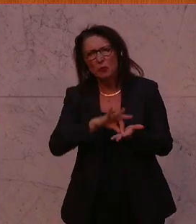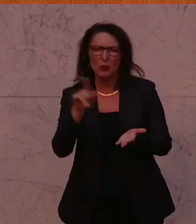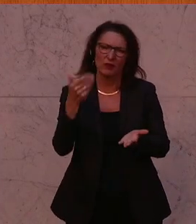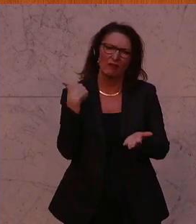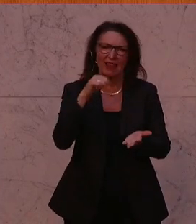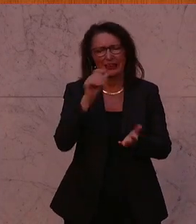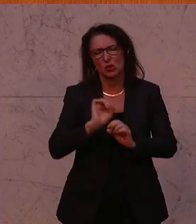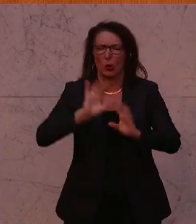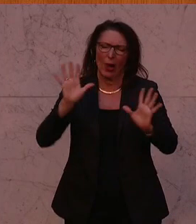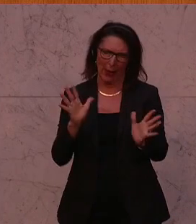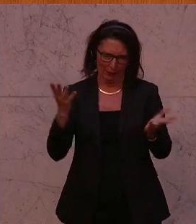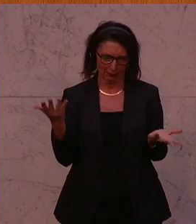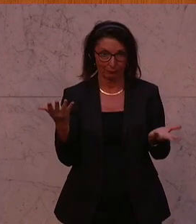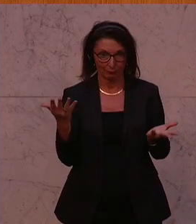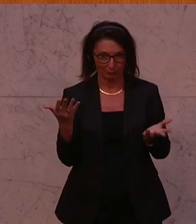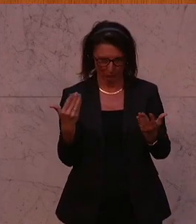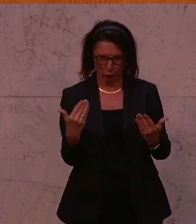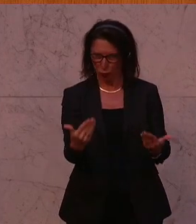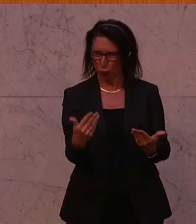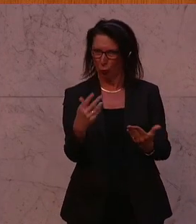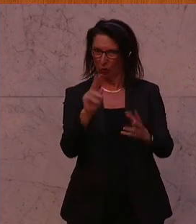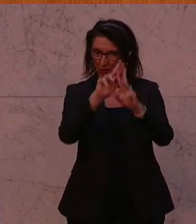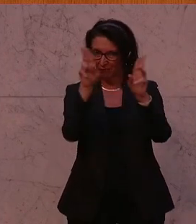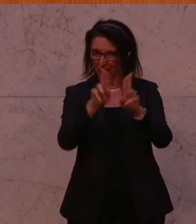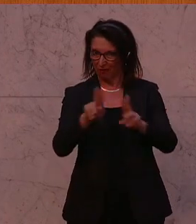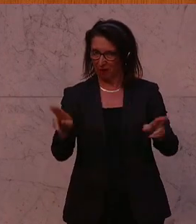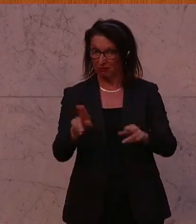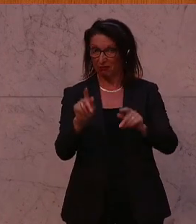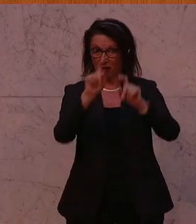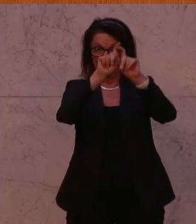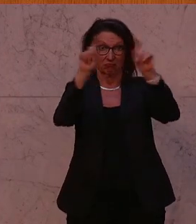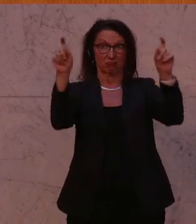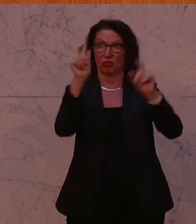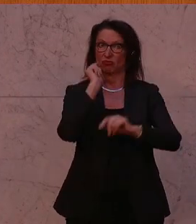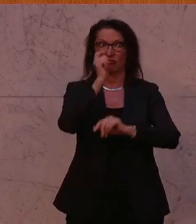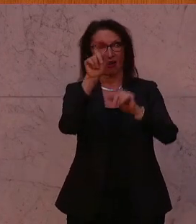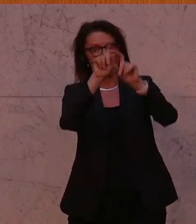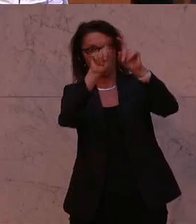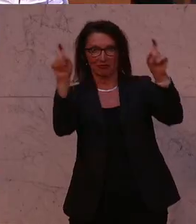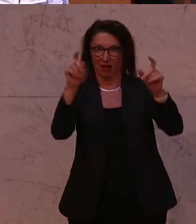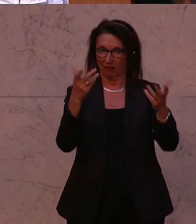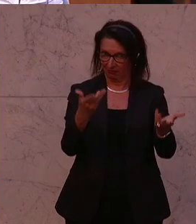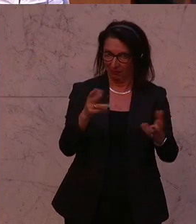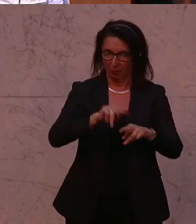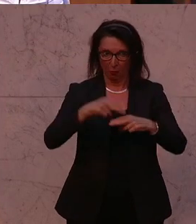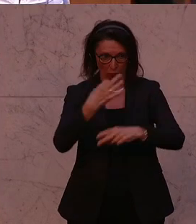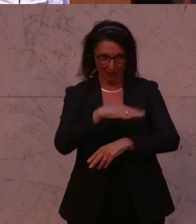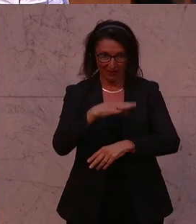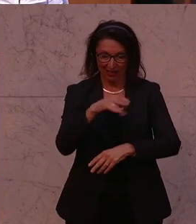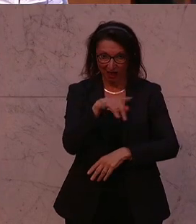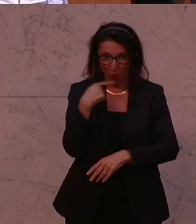Okay, also das sind die internationalen Schlagzeilen, das den Auftritt unseres Bundeskanzlers in Russland sozusagen